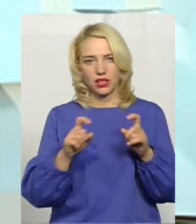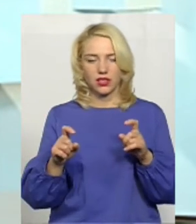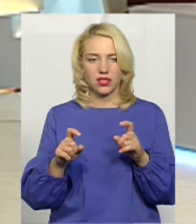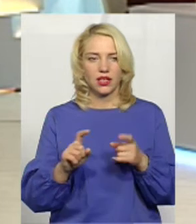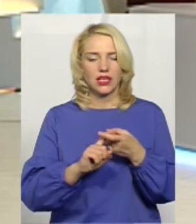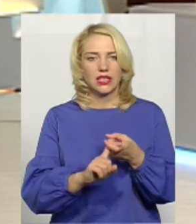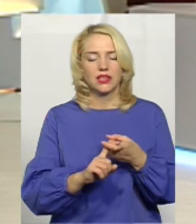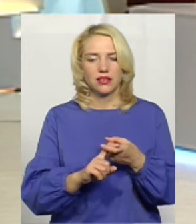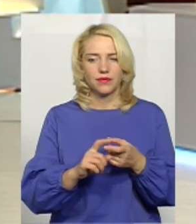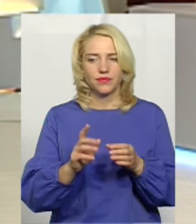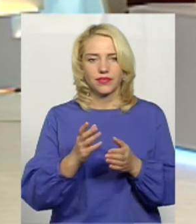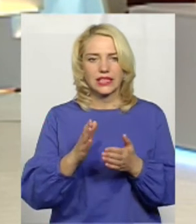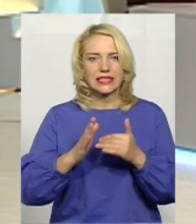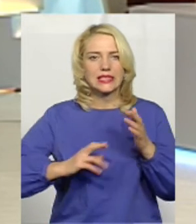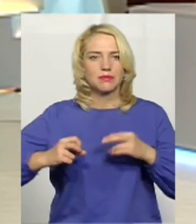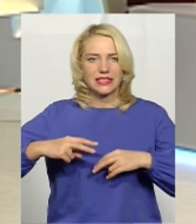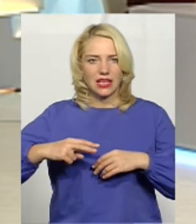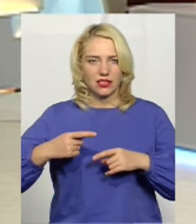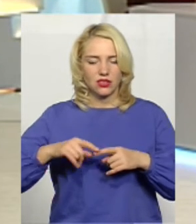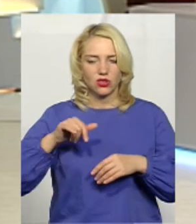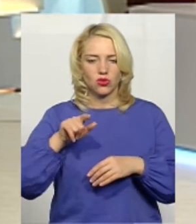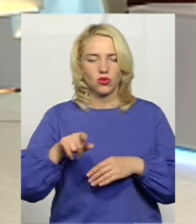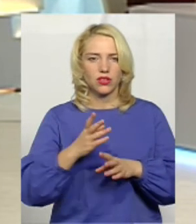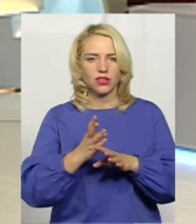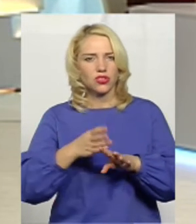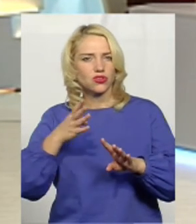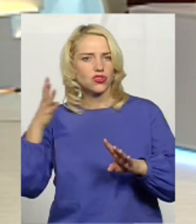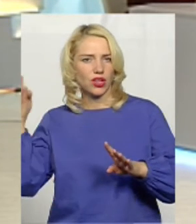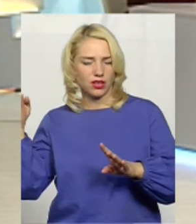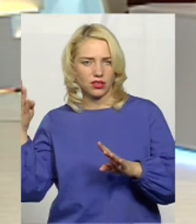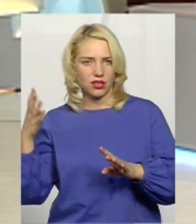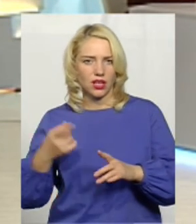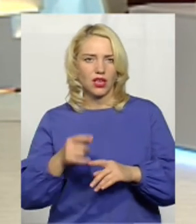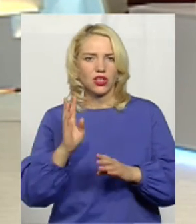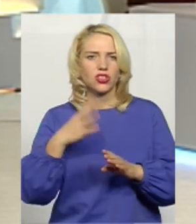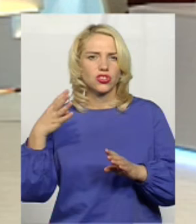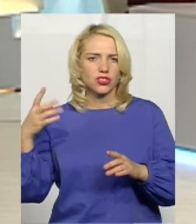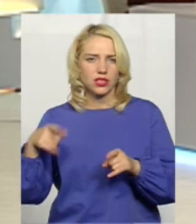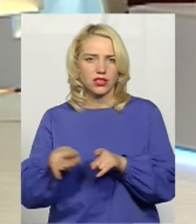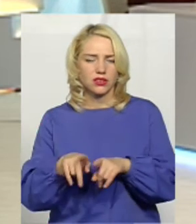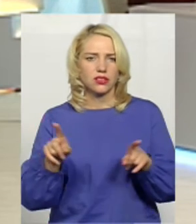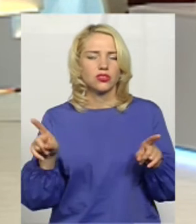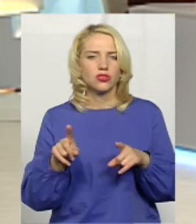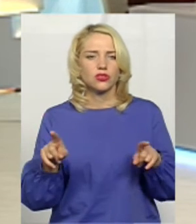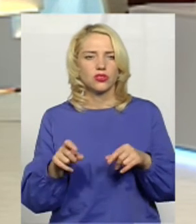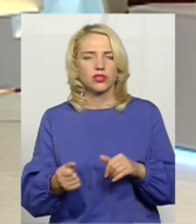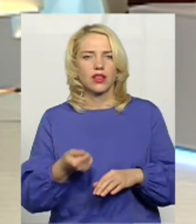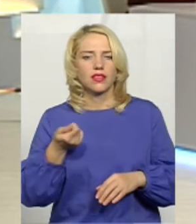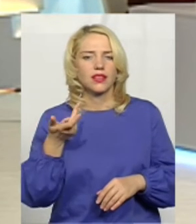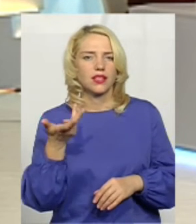Вискій спеціалісти, до них є черги, і черги такі, що за кілька